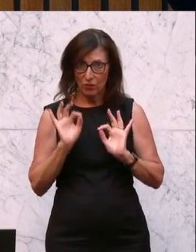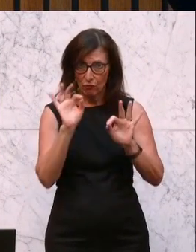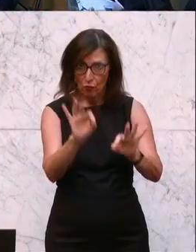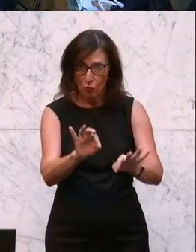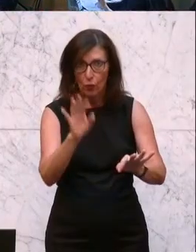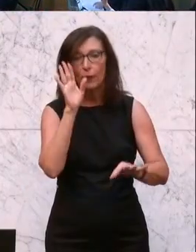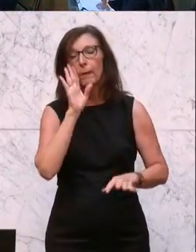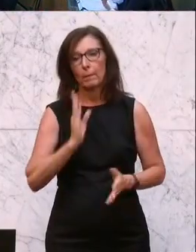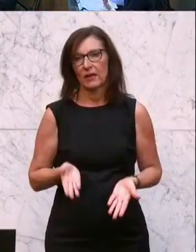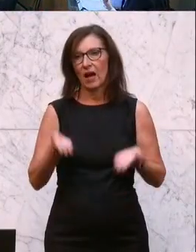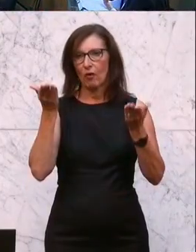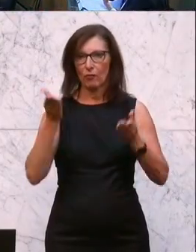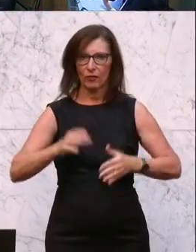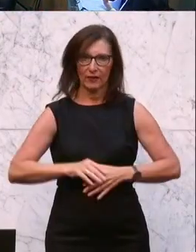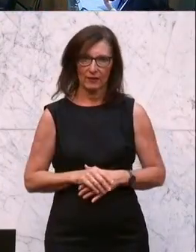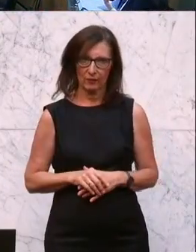Zeichen der Zustimmung.